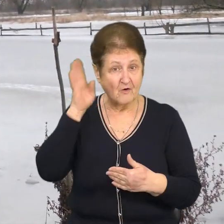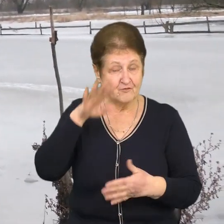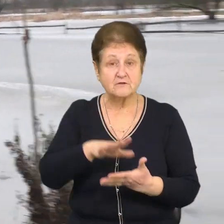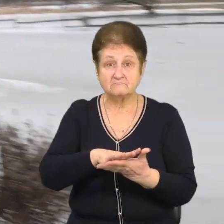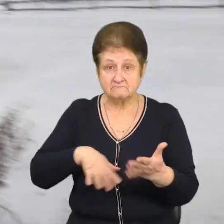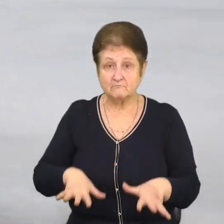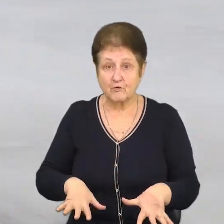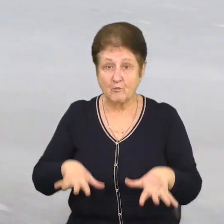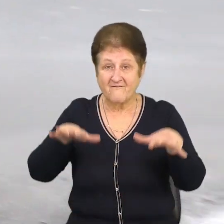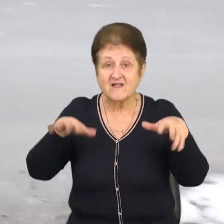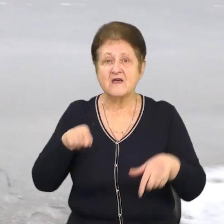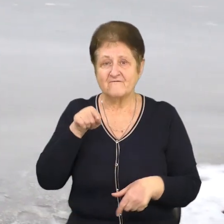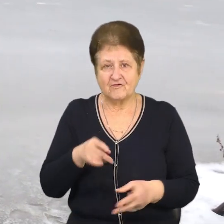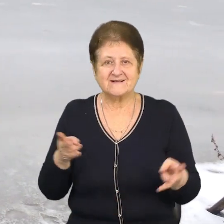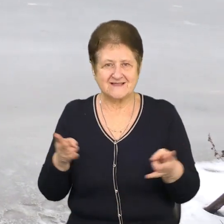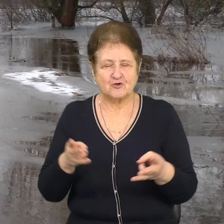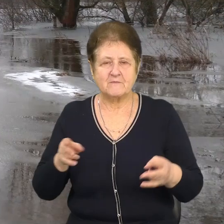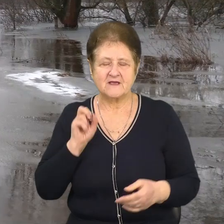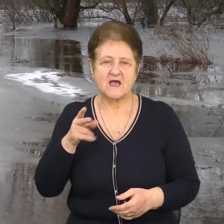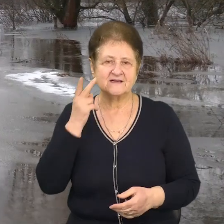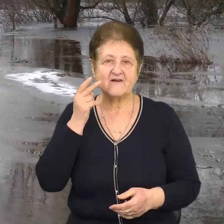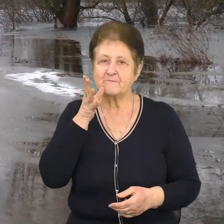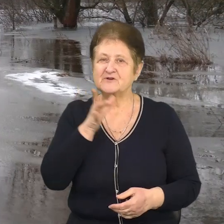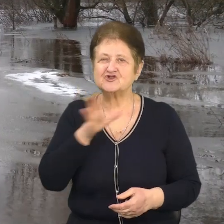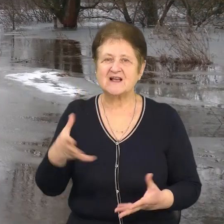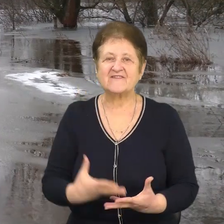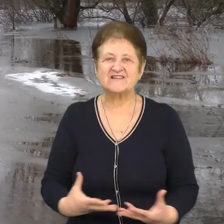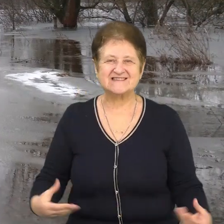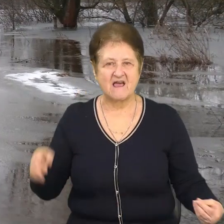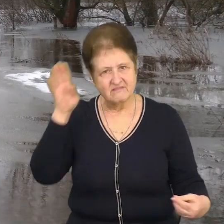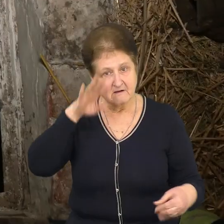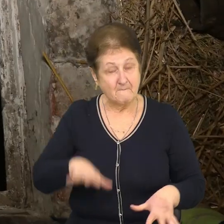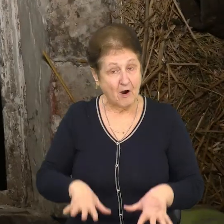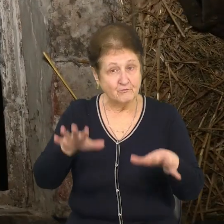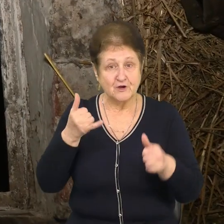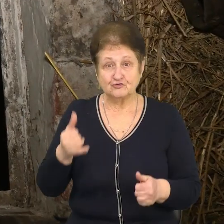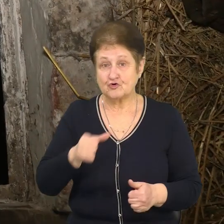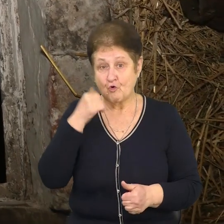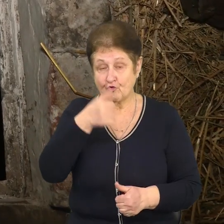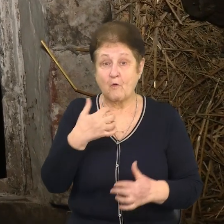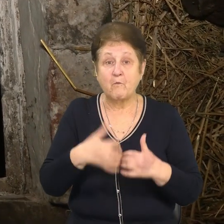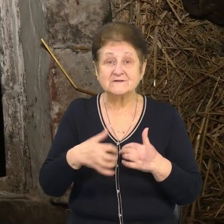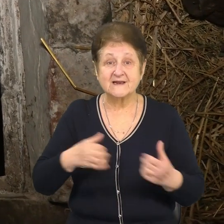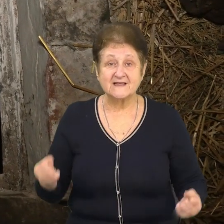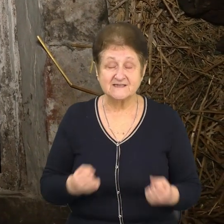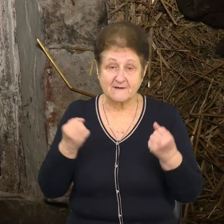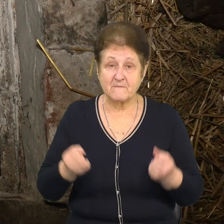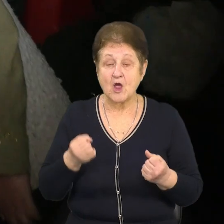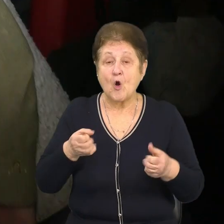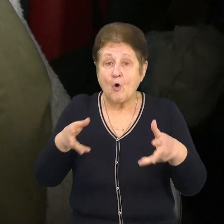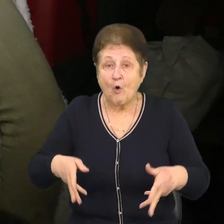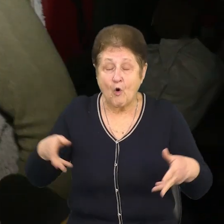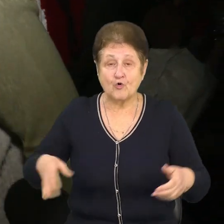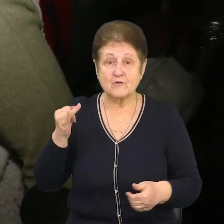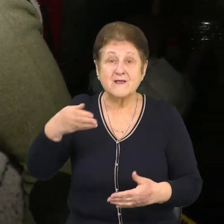прибувати, вони знадобляться. Як і зазвичай під час весняних паводків. Цього року посеред зими город та погріб Любові вже під водою.